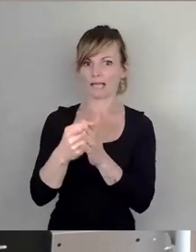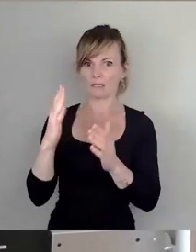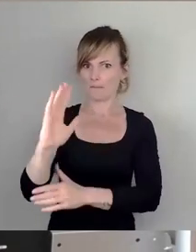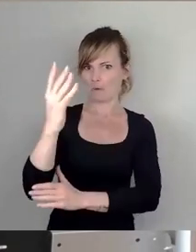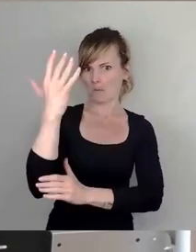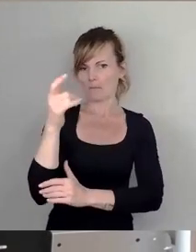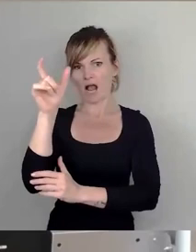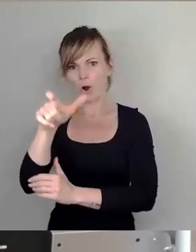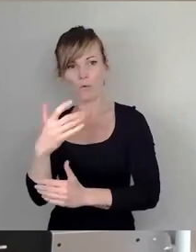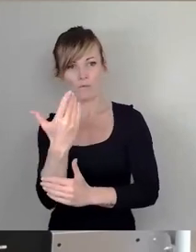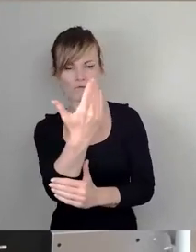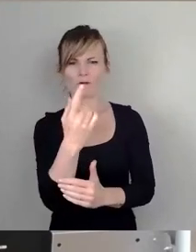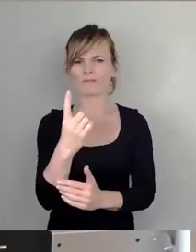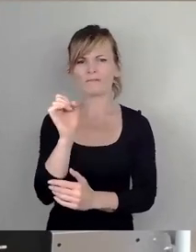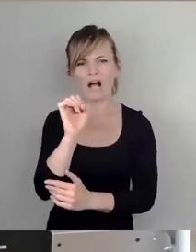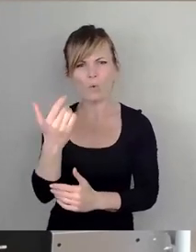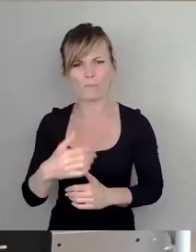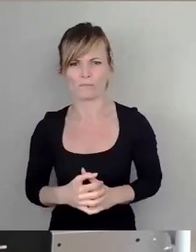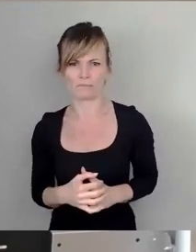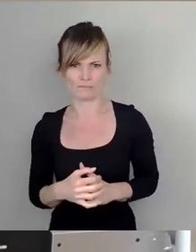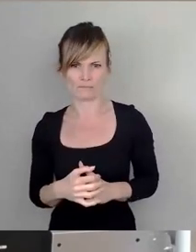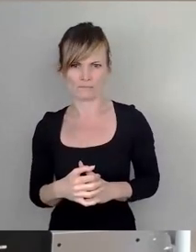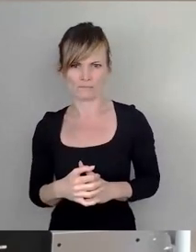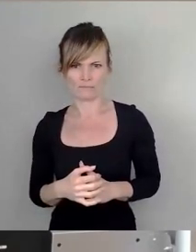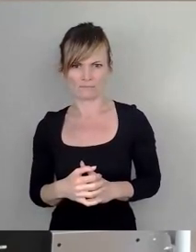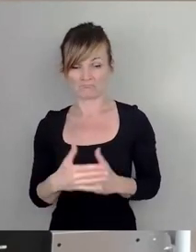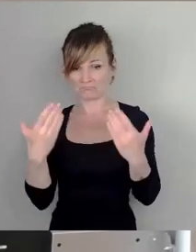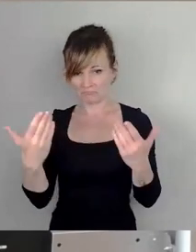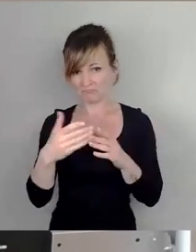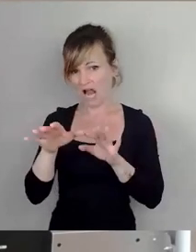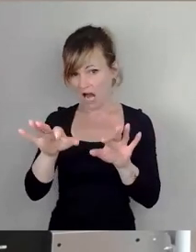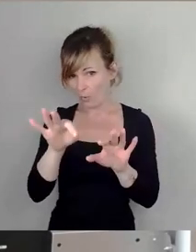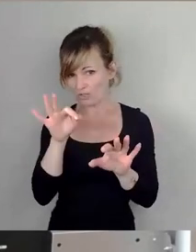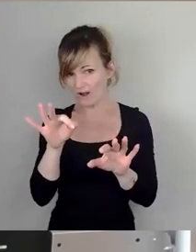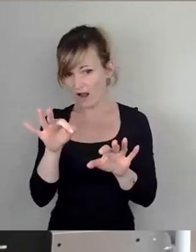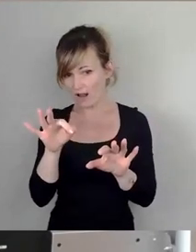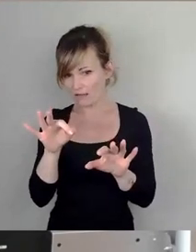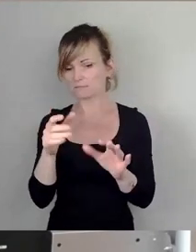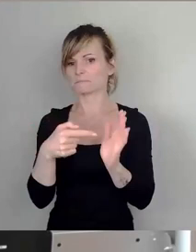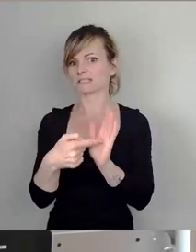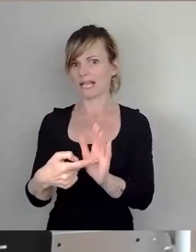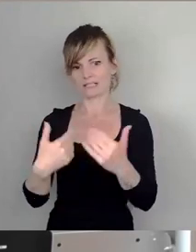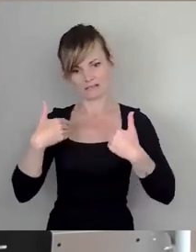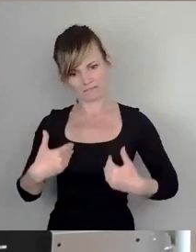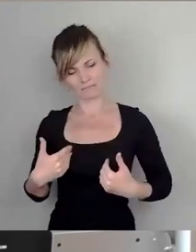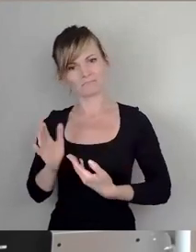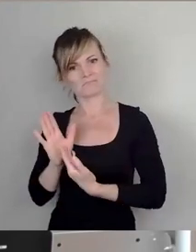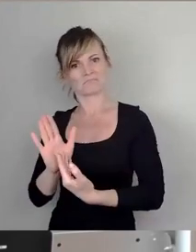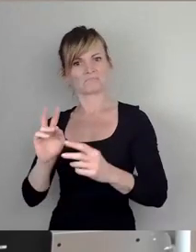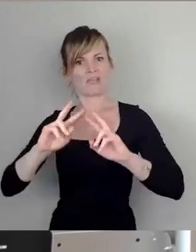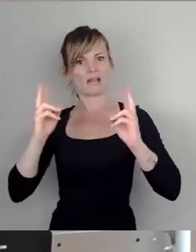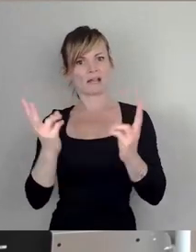und warum? Warum? Zeigt man doch mit der Auswahl eine ganze Haltung zur Welt. Nun zum Vorschlag